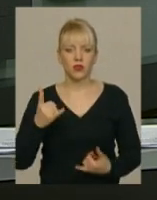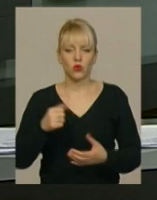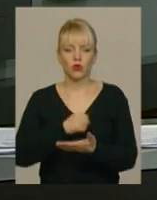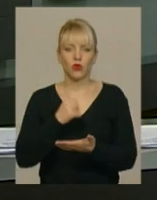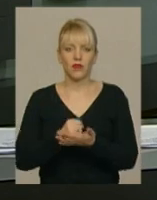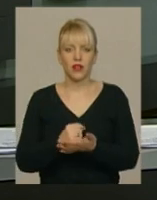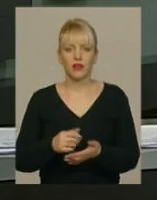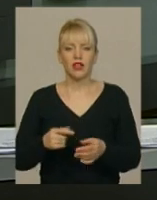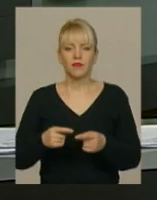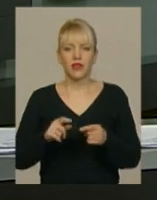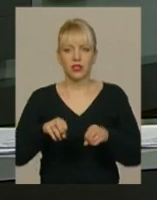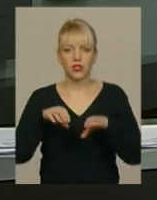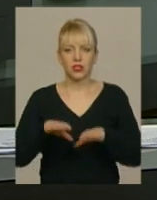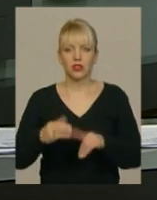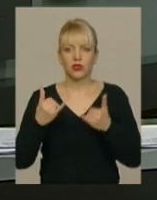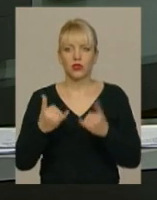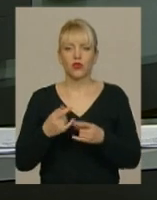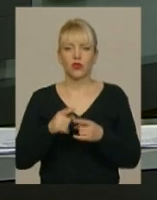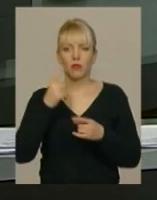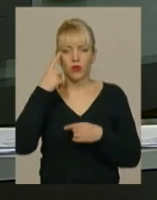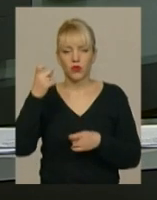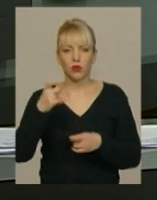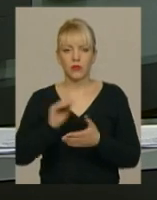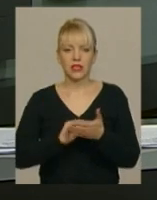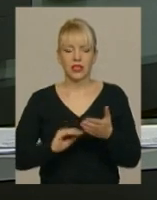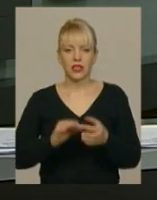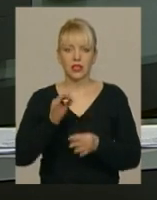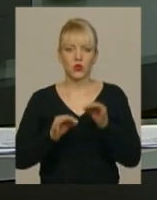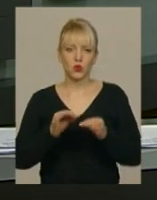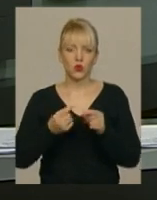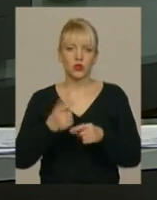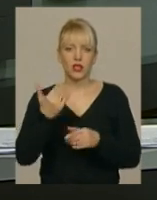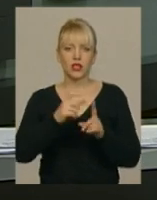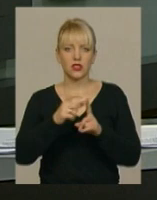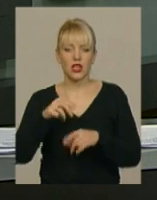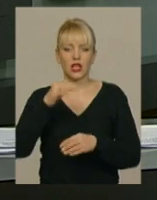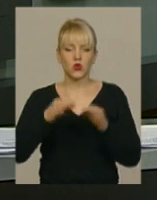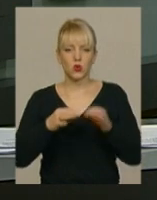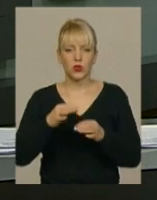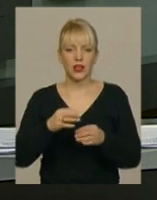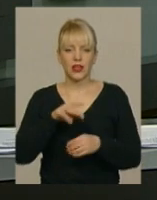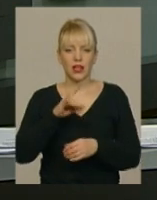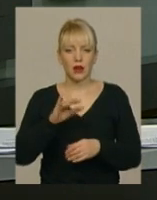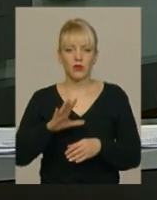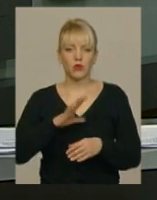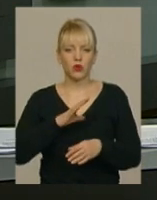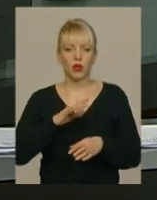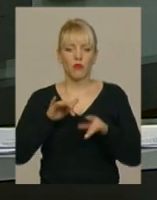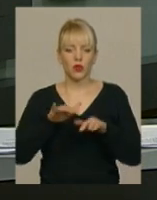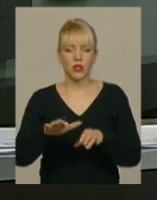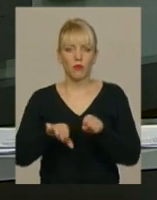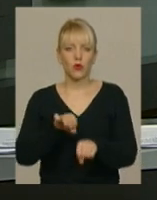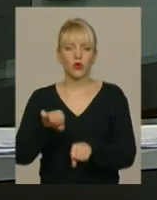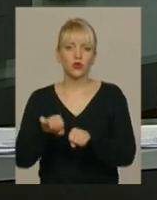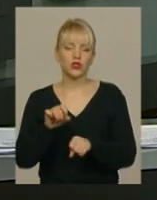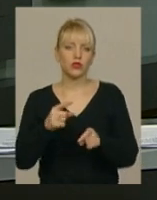повідомила прес-секретар Хмельницького міськрайонного суду Алла Плінська. За її словами, суддя Трембач допустив процесуальне порушення, тож